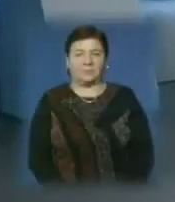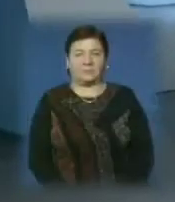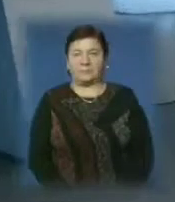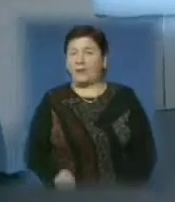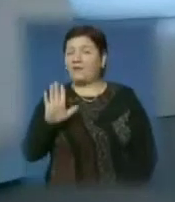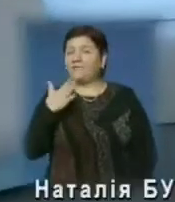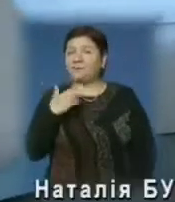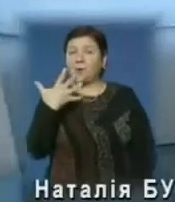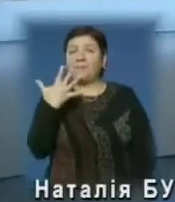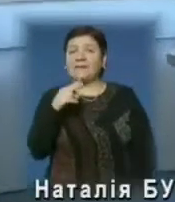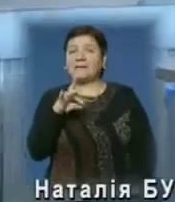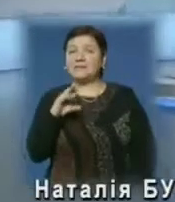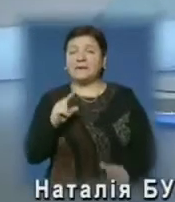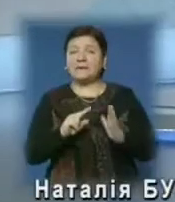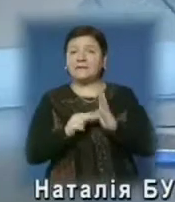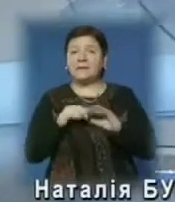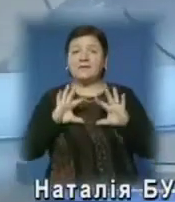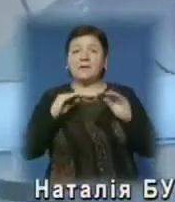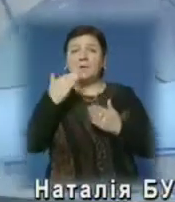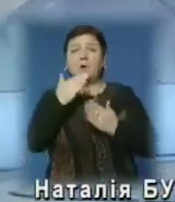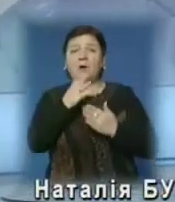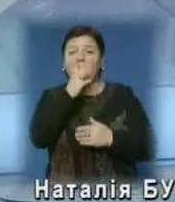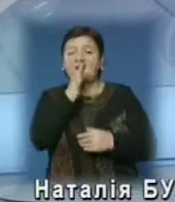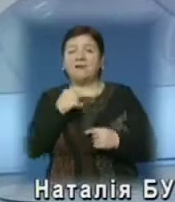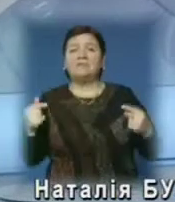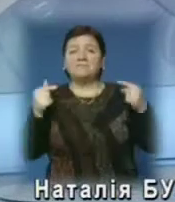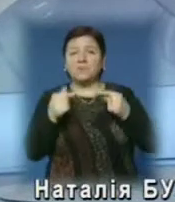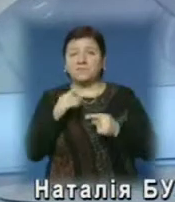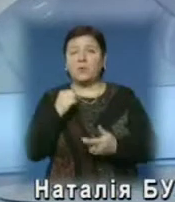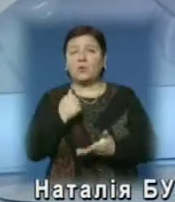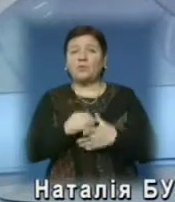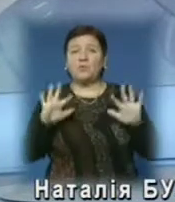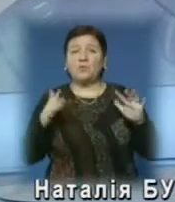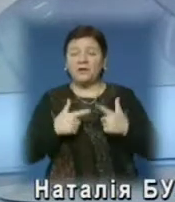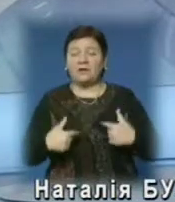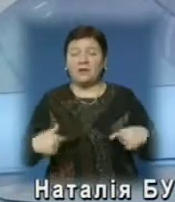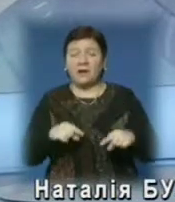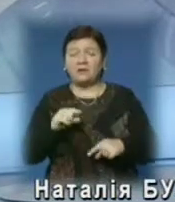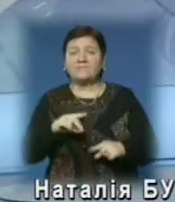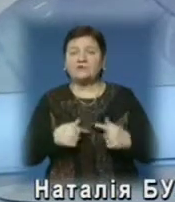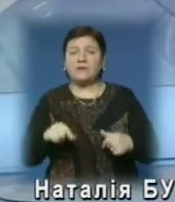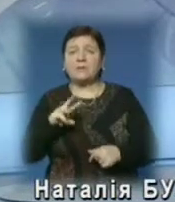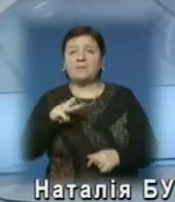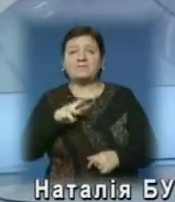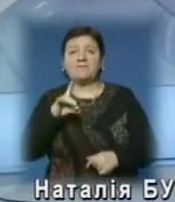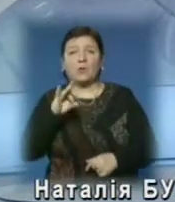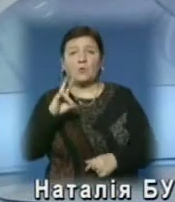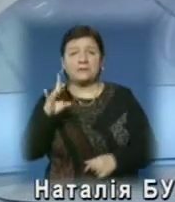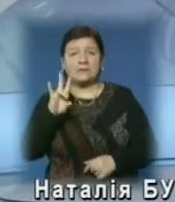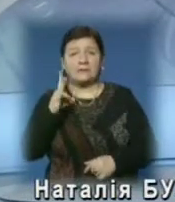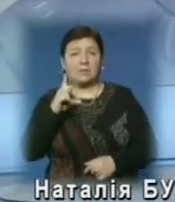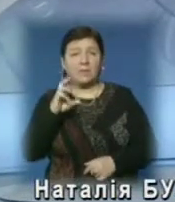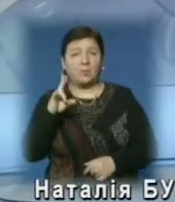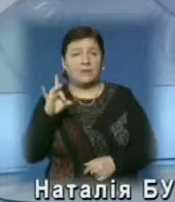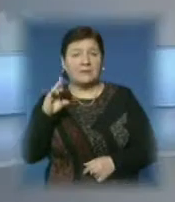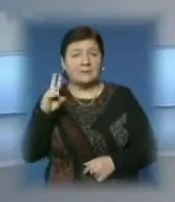Півторок, п'яти листопада на календарі, інформаційна програма «Вчасно» про головні події країв на цю годину. У студії Мирослава Куруц та Наталія Булецца.